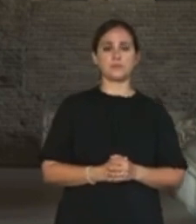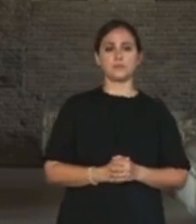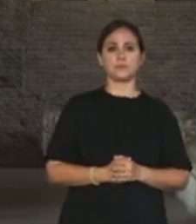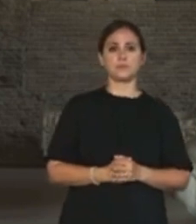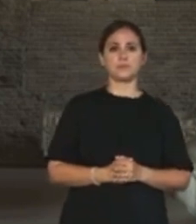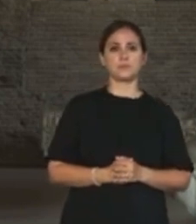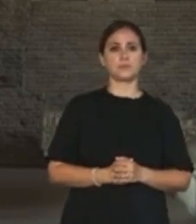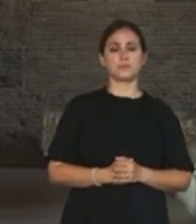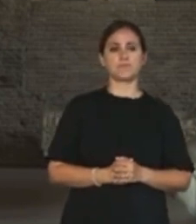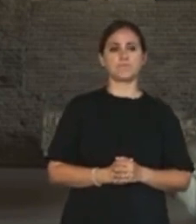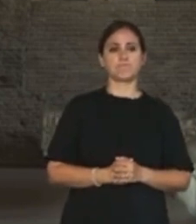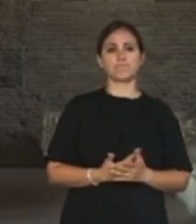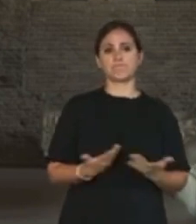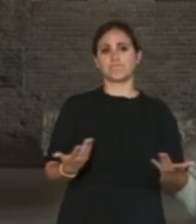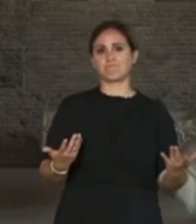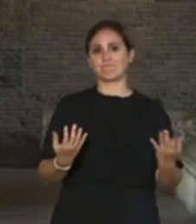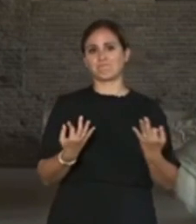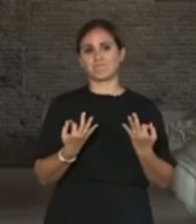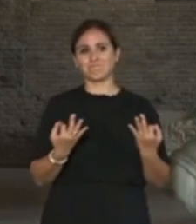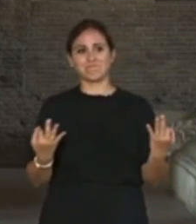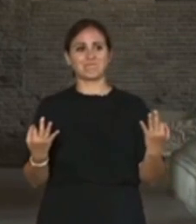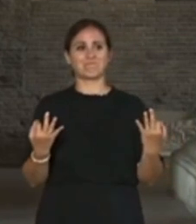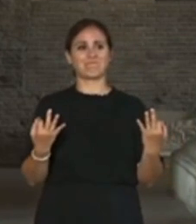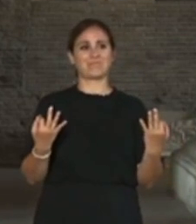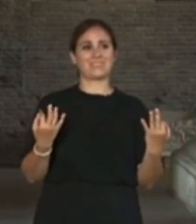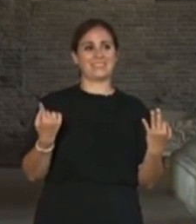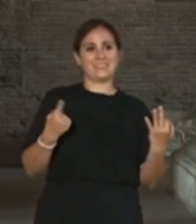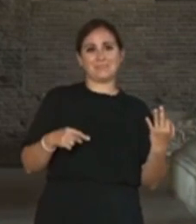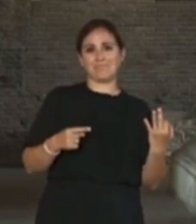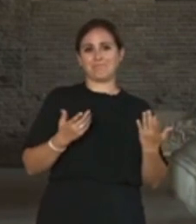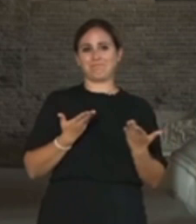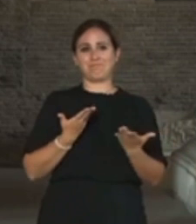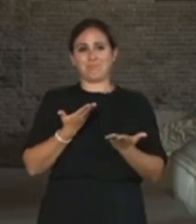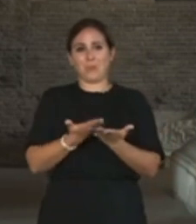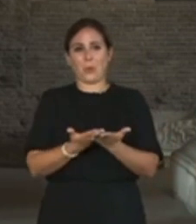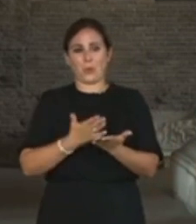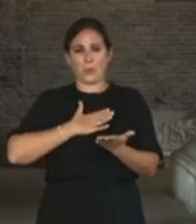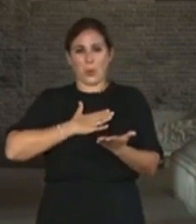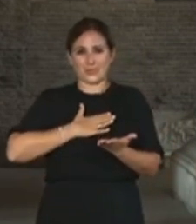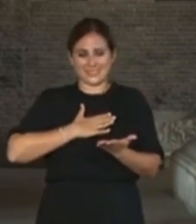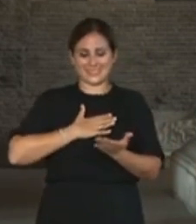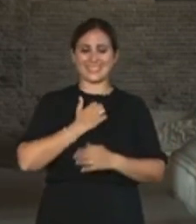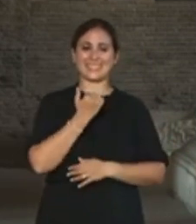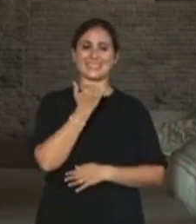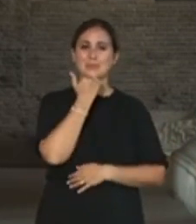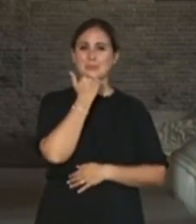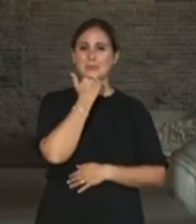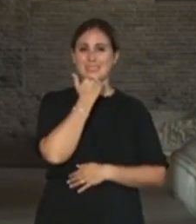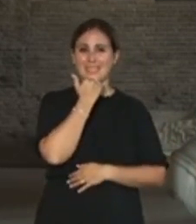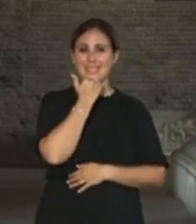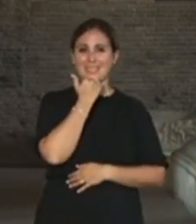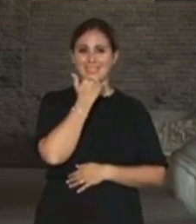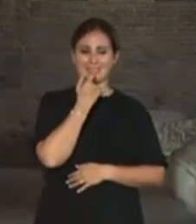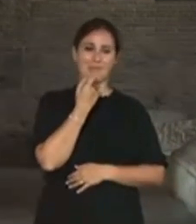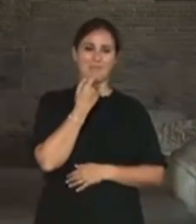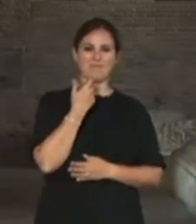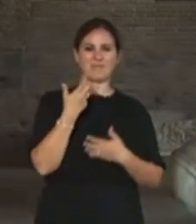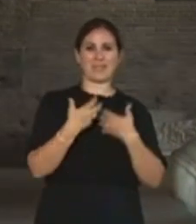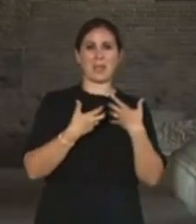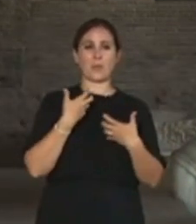Vabbè, queste sono le mie proposte, scusatemi, sono un po'